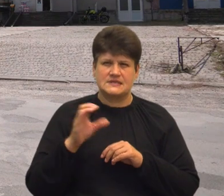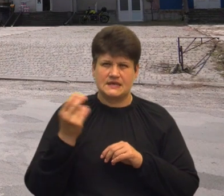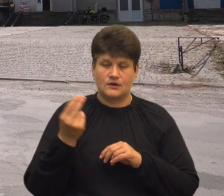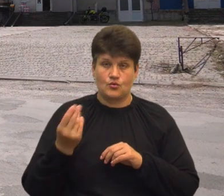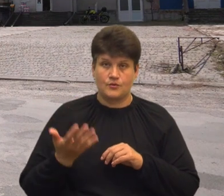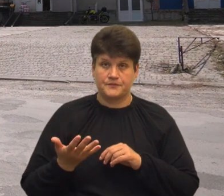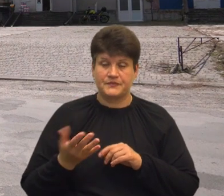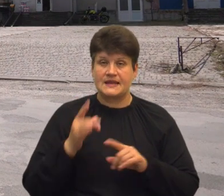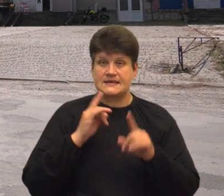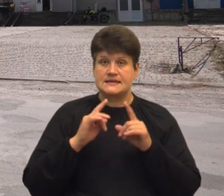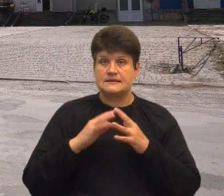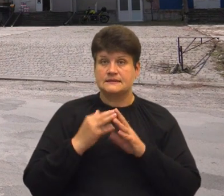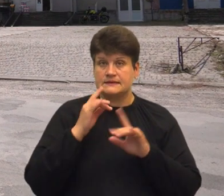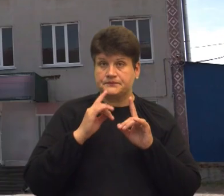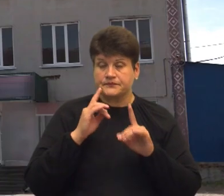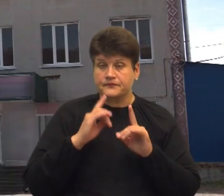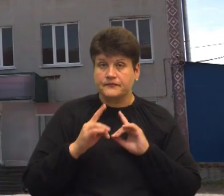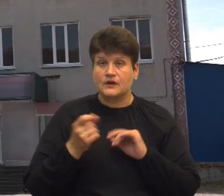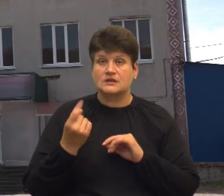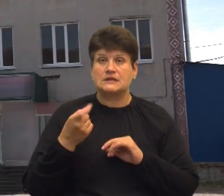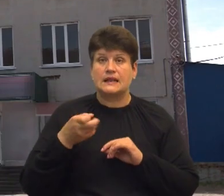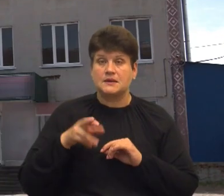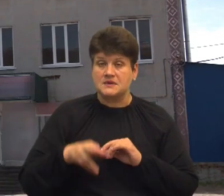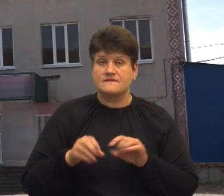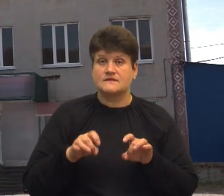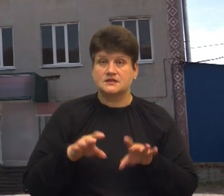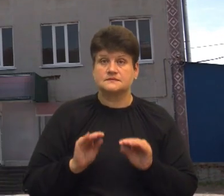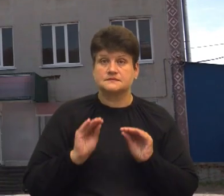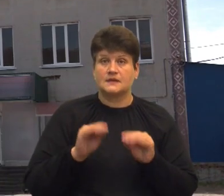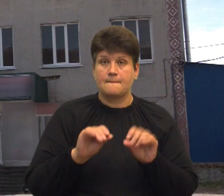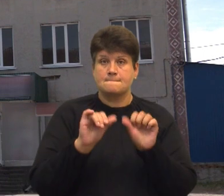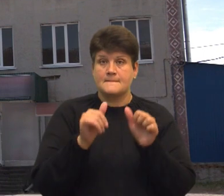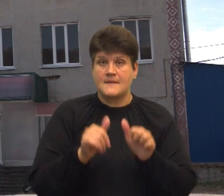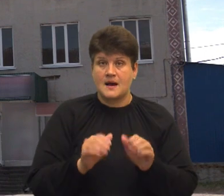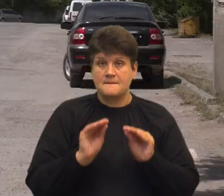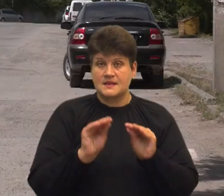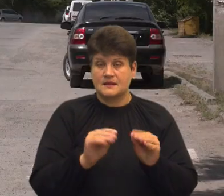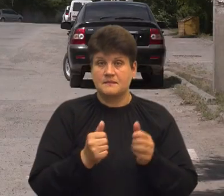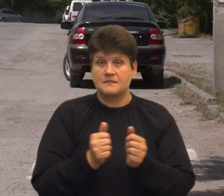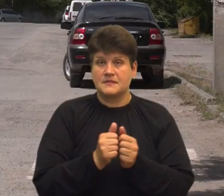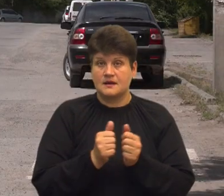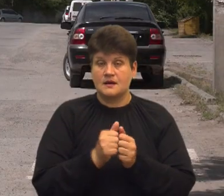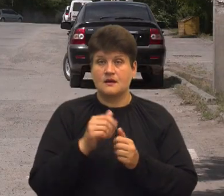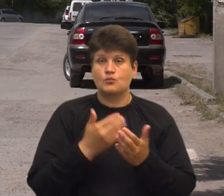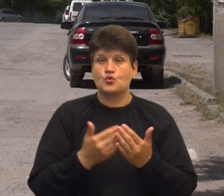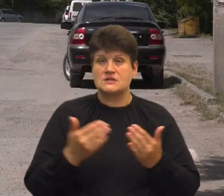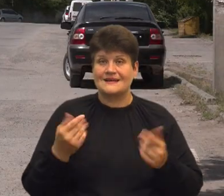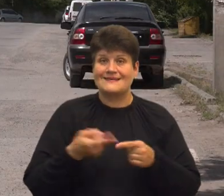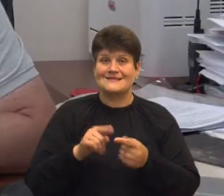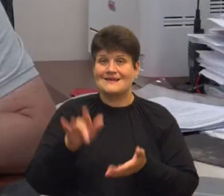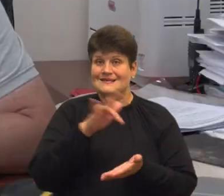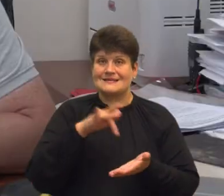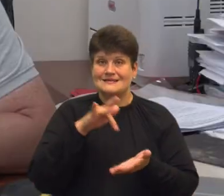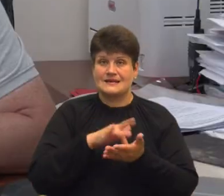сесії селищної ради від 11 липня вирішили встановлювати пам'ятник біля Гусятинського краєзнавчого музею Це центр Гусятина